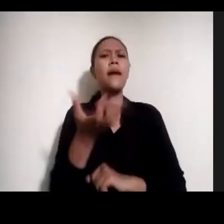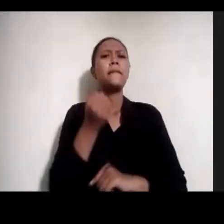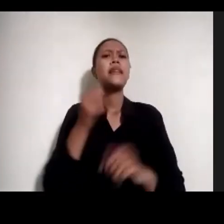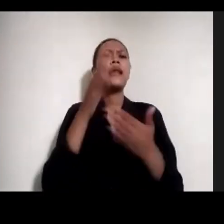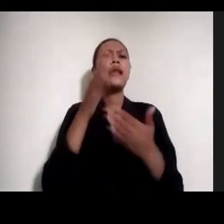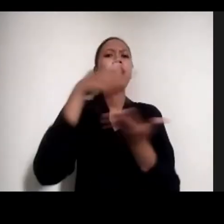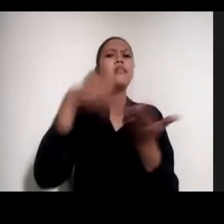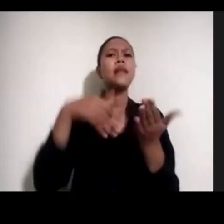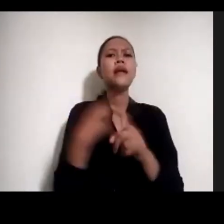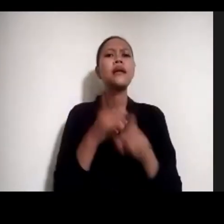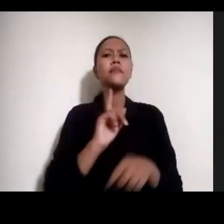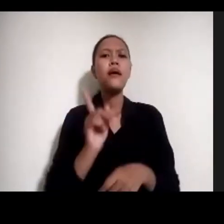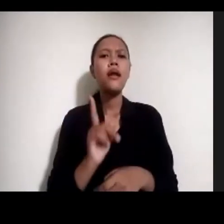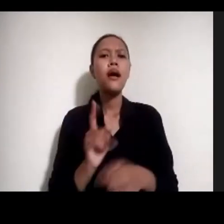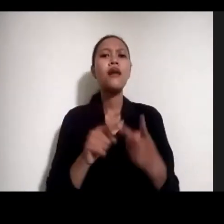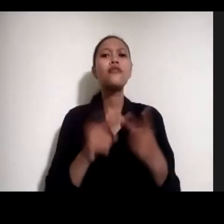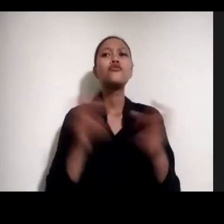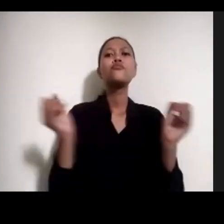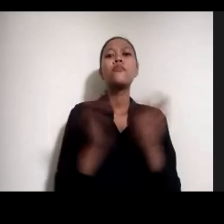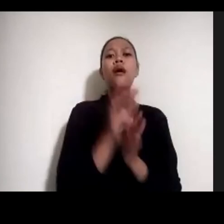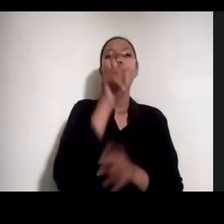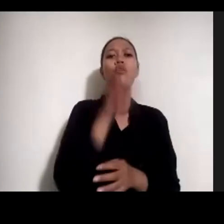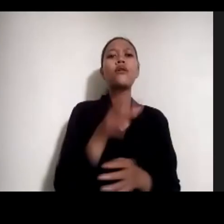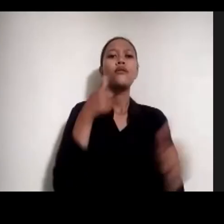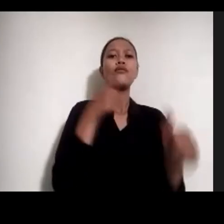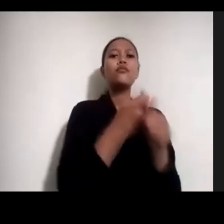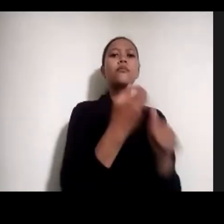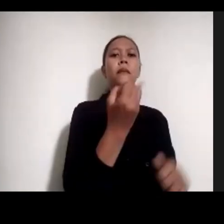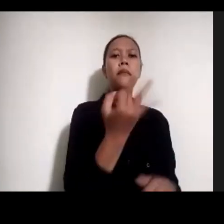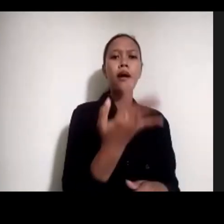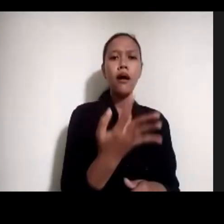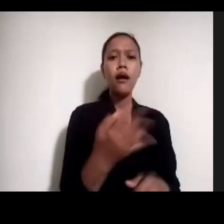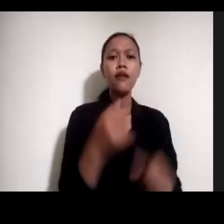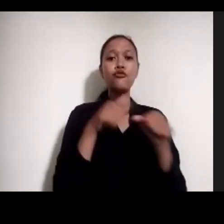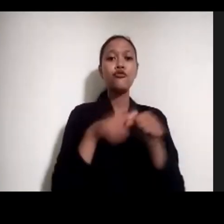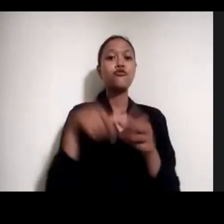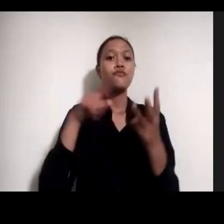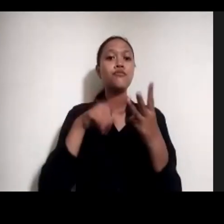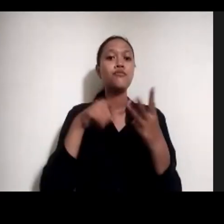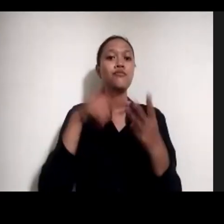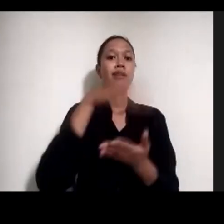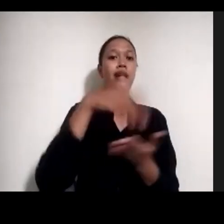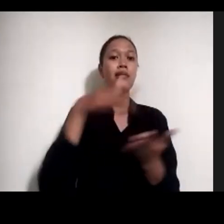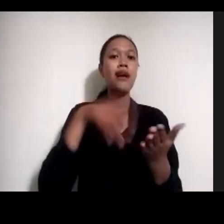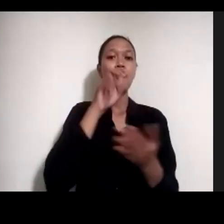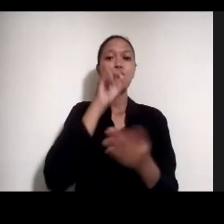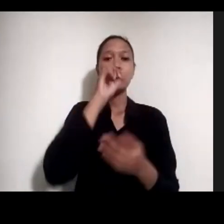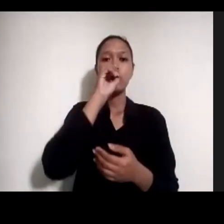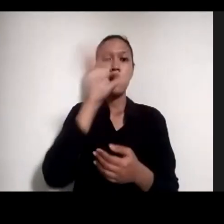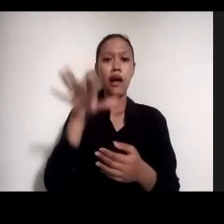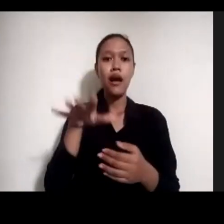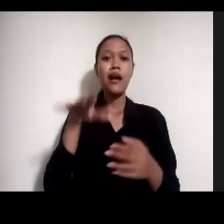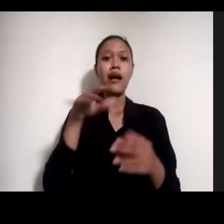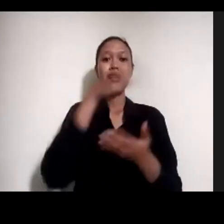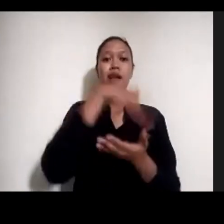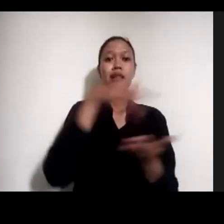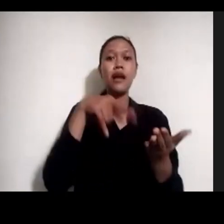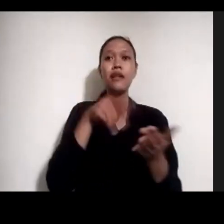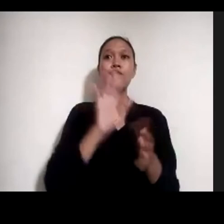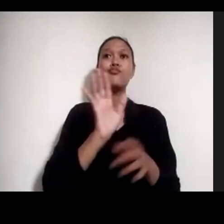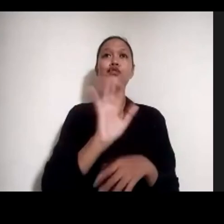apa namanya, yang didapat. Dan data itu harus diberikan disclaimer, bahwa data ini tidak mewakili populasi